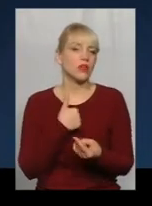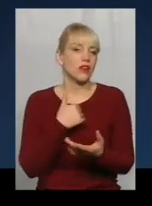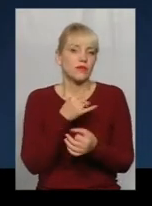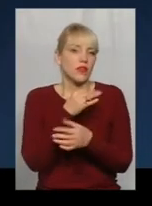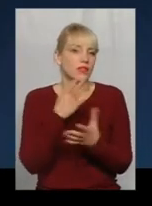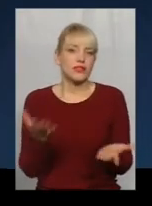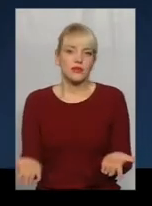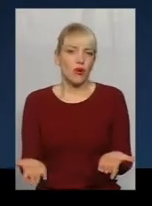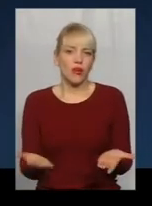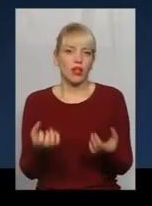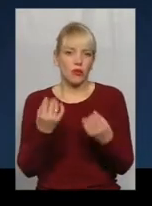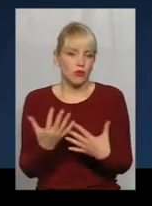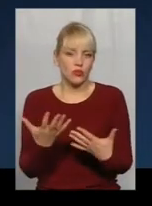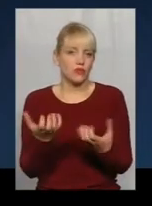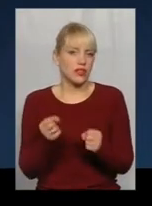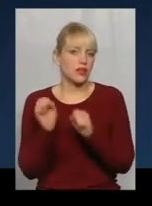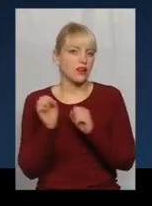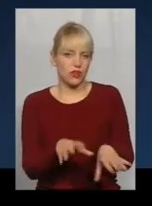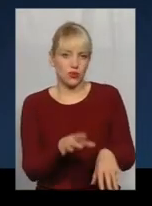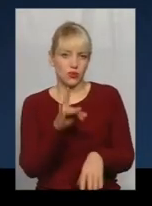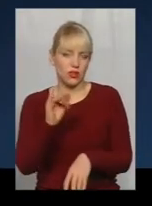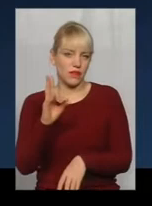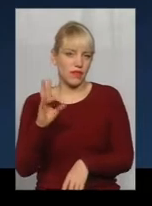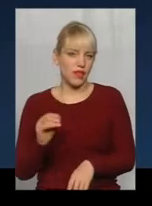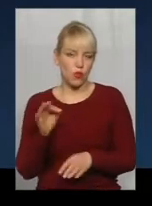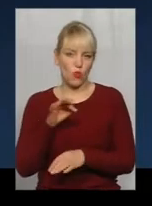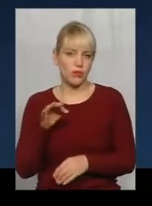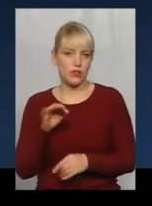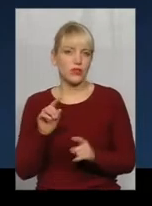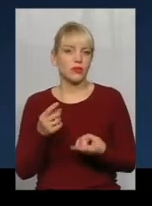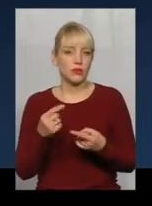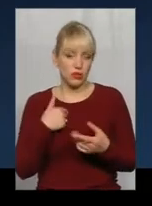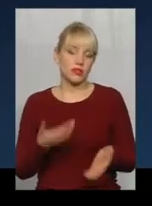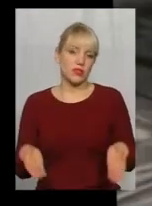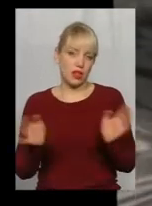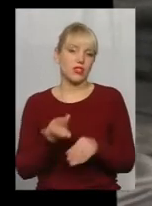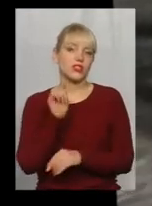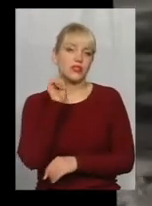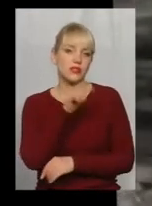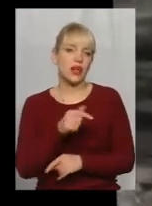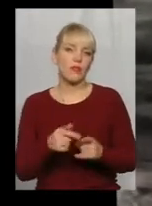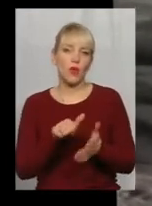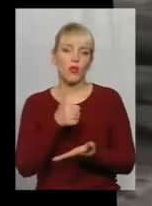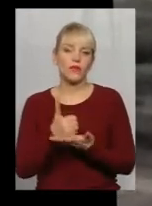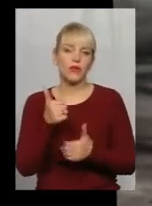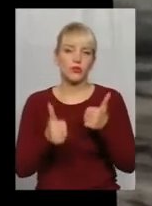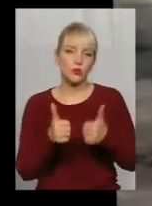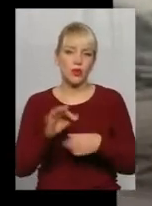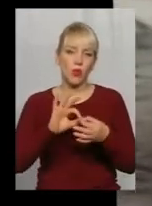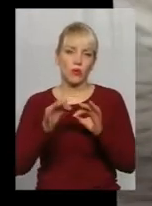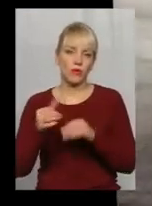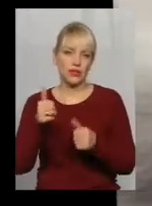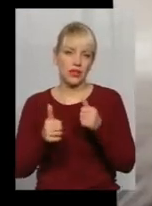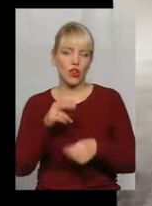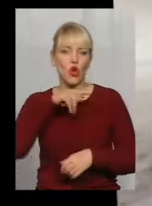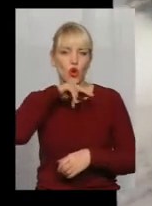змогла просто взяти і кинуть Рівненську область, тому я залишилась там. Головними суперницями на Олімпійських іграх